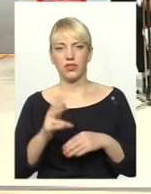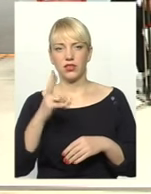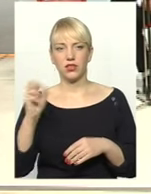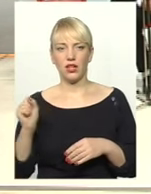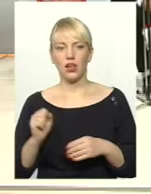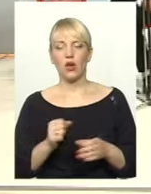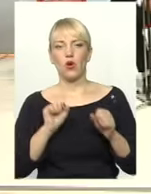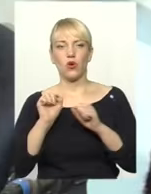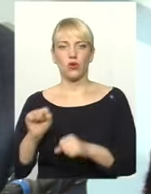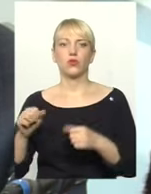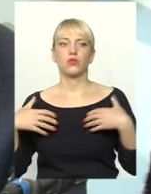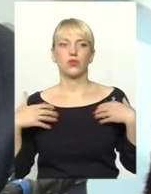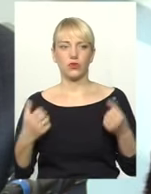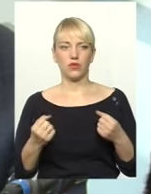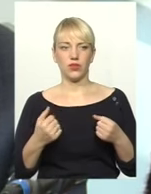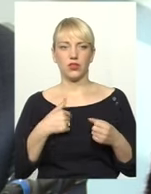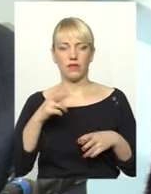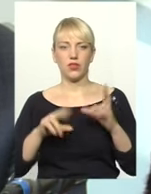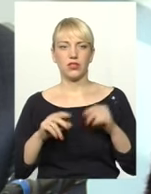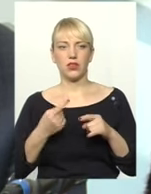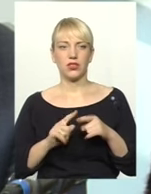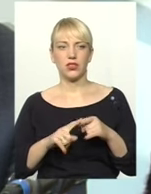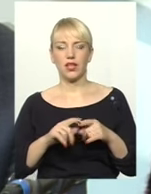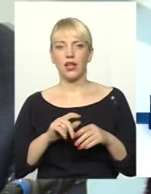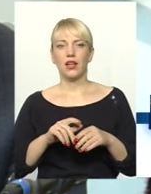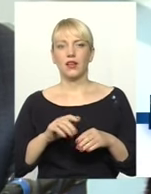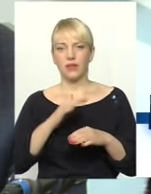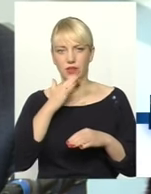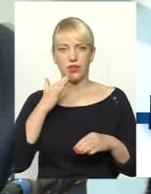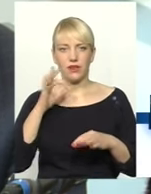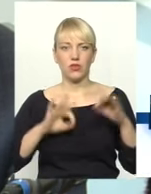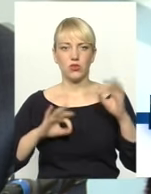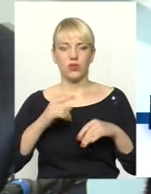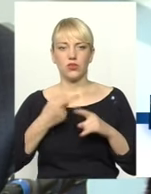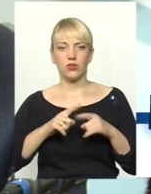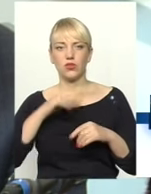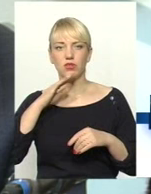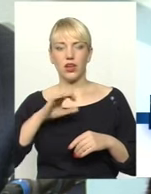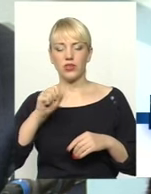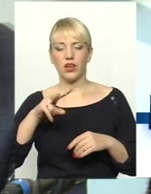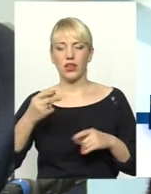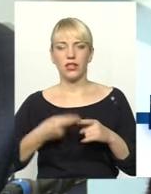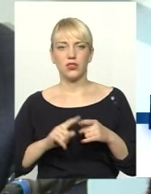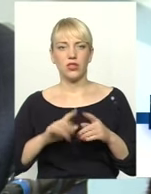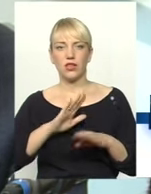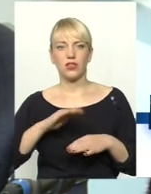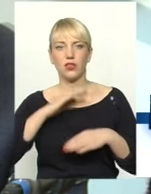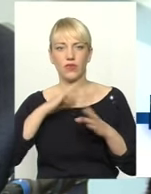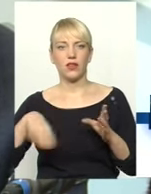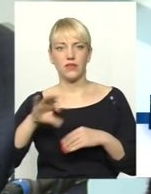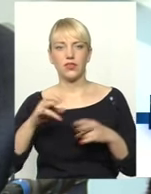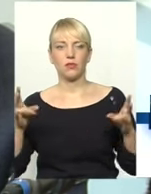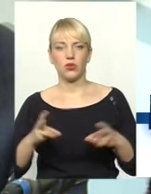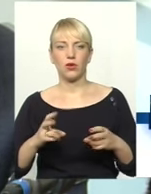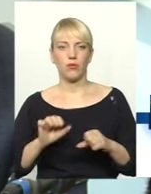охорону здоров'я. Я вважаю, що це не малий відсоток, це достатньо, але, звичайно, він не задовільняє всі потреби